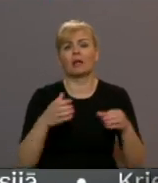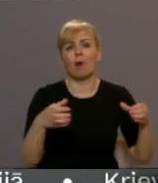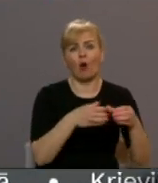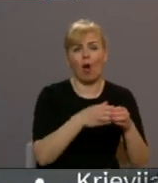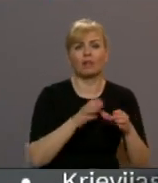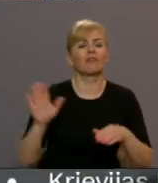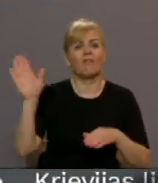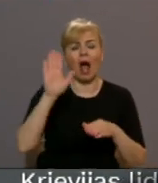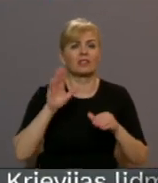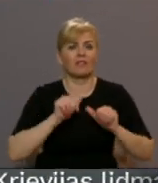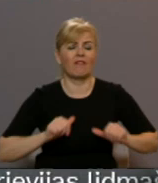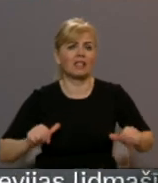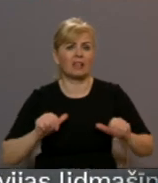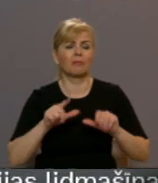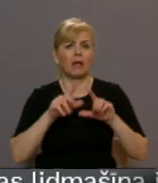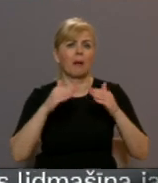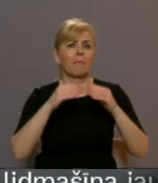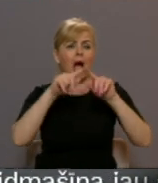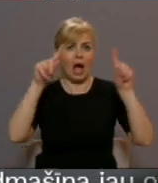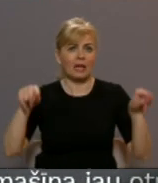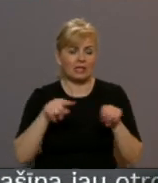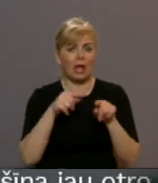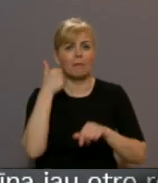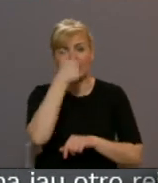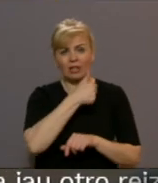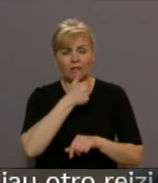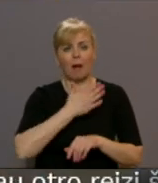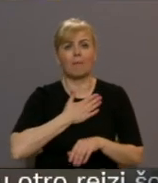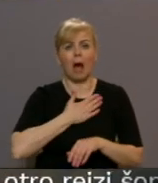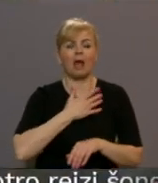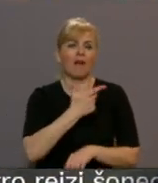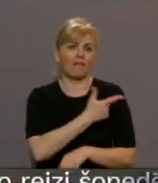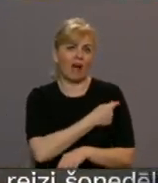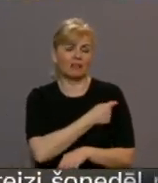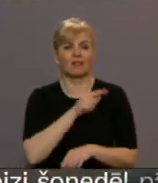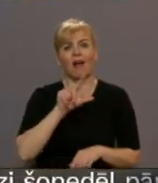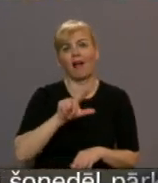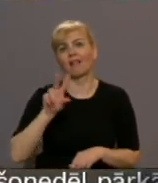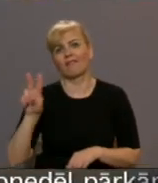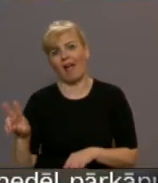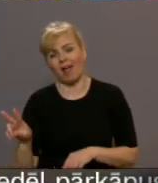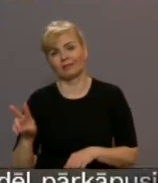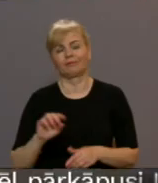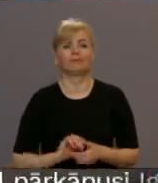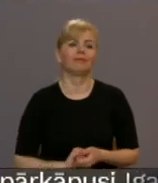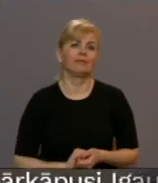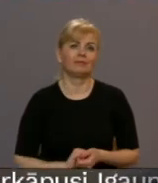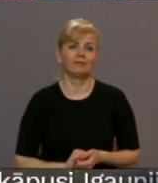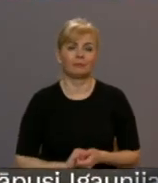Nacionālā veselības dienestu mājaslapā, bet individuāli pieteikties var vietnē manavakcīna.lv. Dāvids Frenefelts, Ivans Milovs, Latvijas